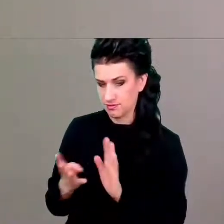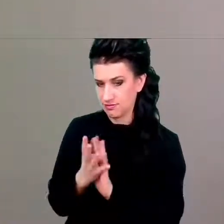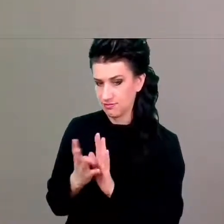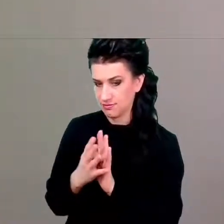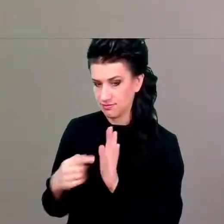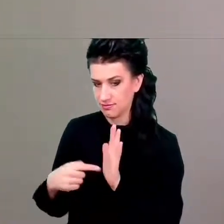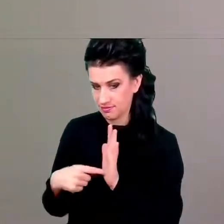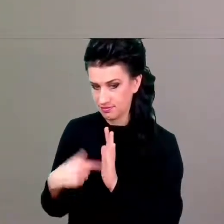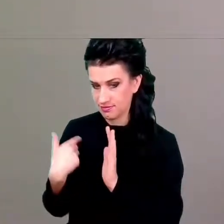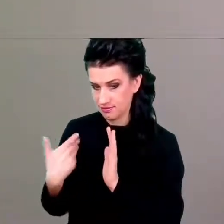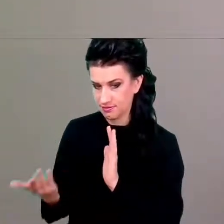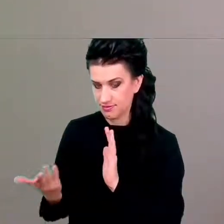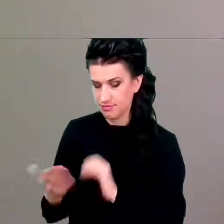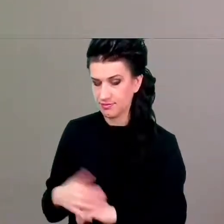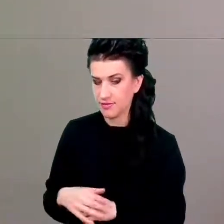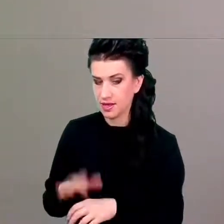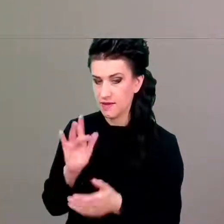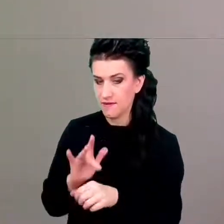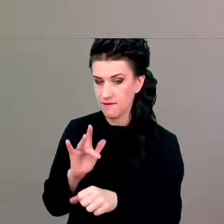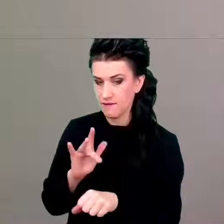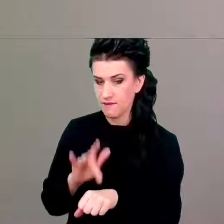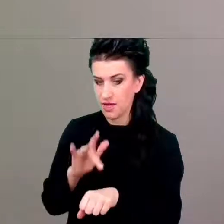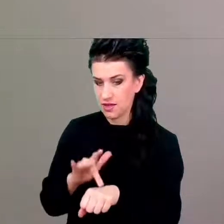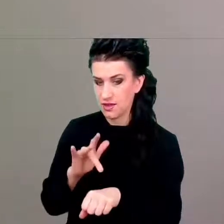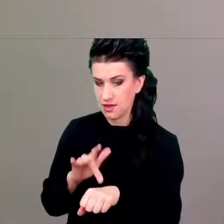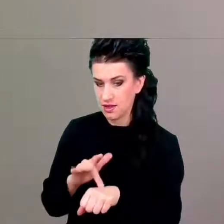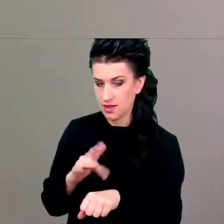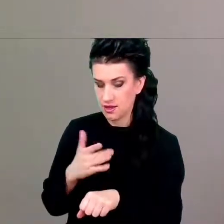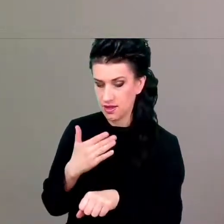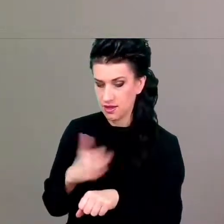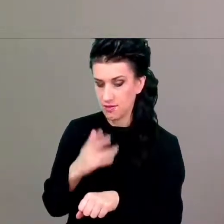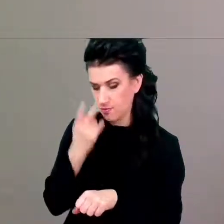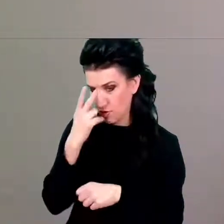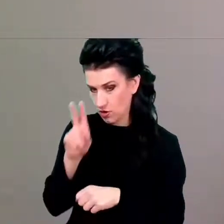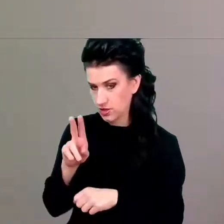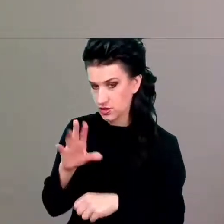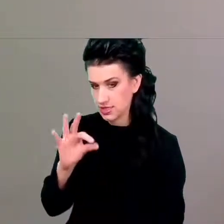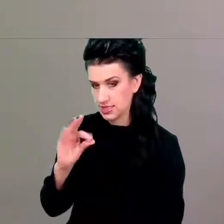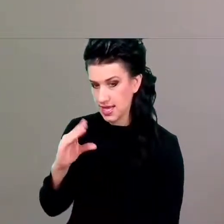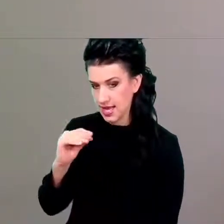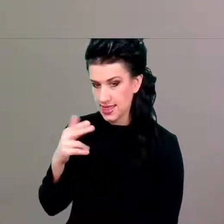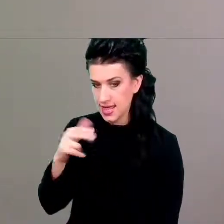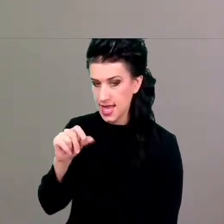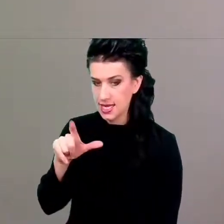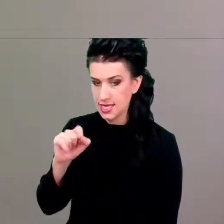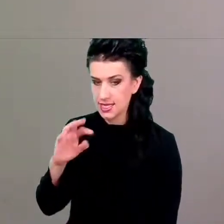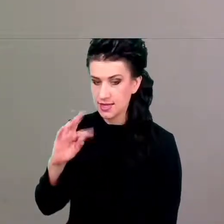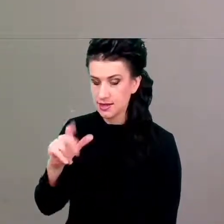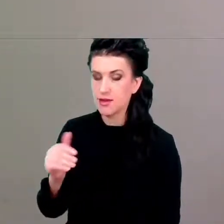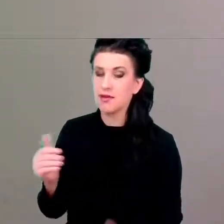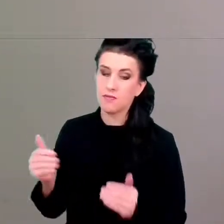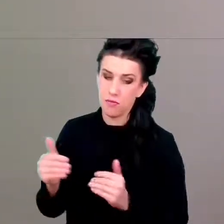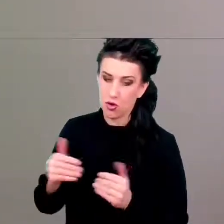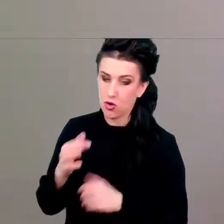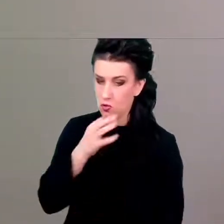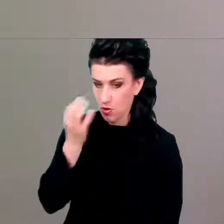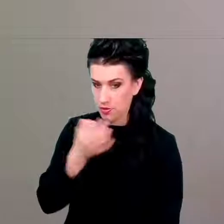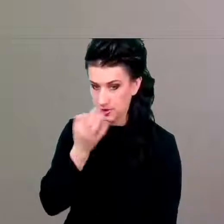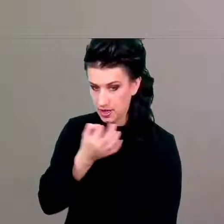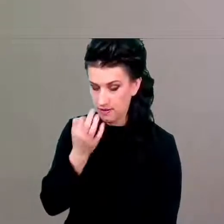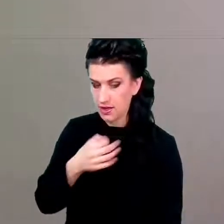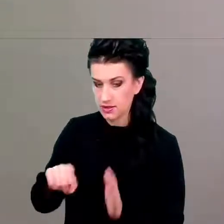synolityki mogą w jakiś sposób poprawiać właśnie te